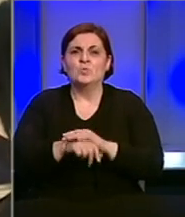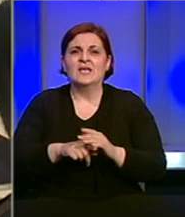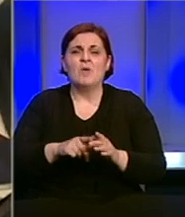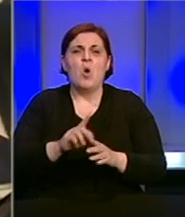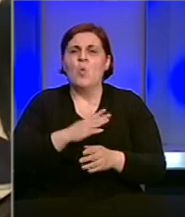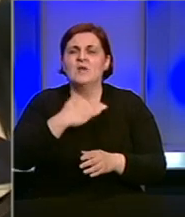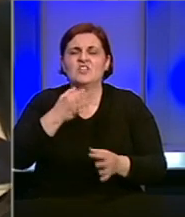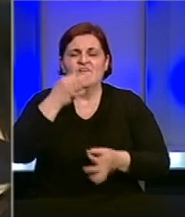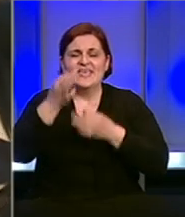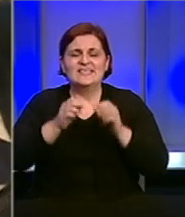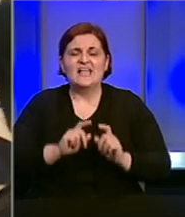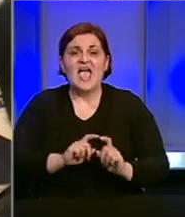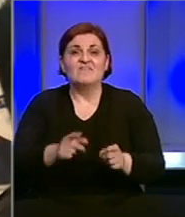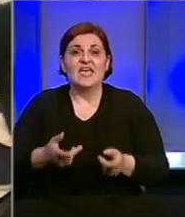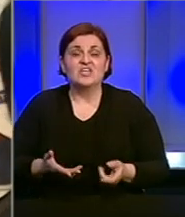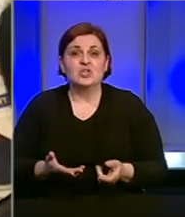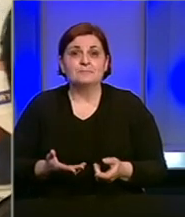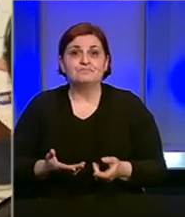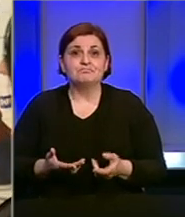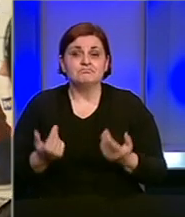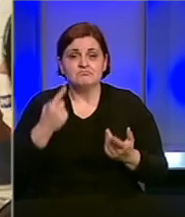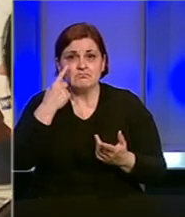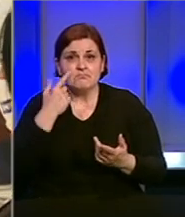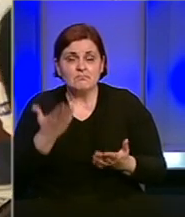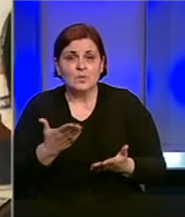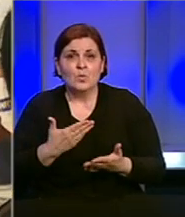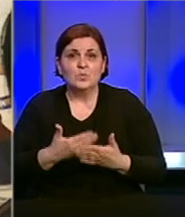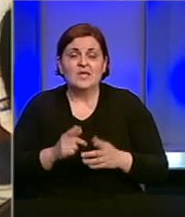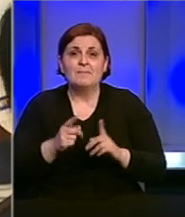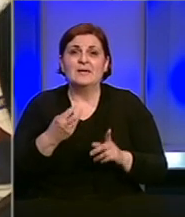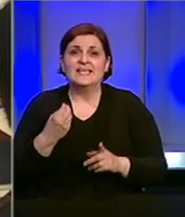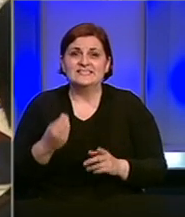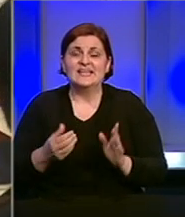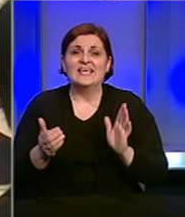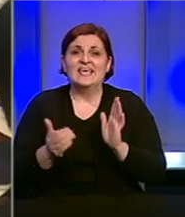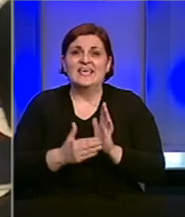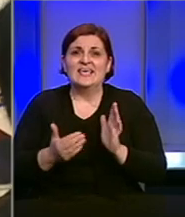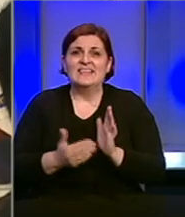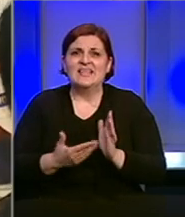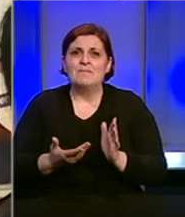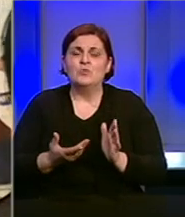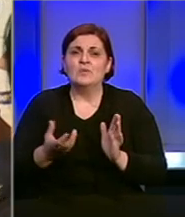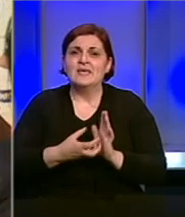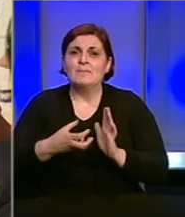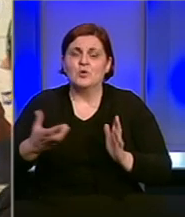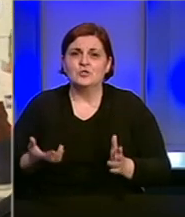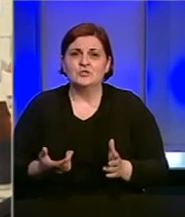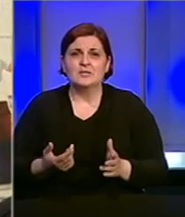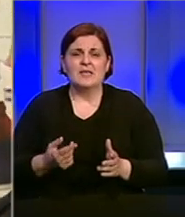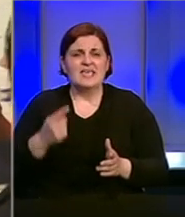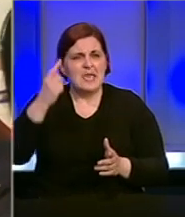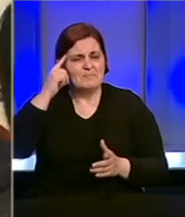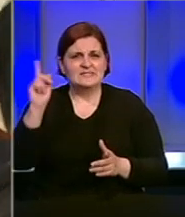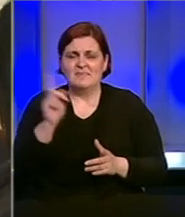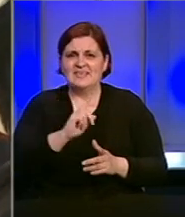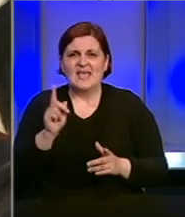istraženog virusa, ali evo, stiča se utisak u ovom trenutku da će Republica Srpskoj ipak trebati i produžetci. Šta vi kažete? Ja mislim da neće,